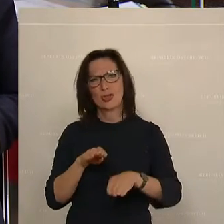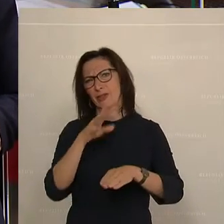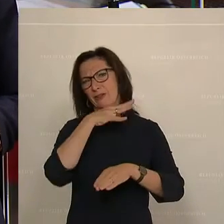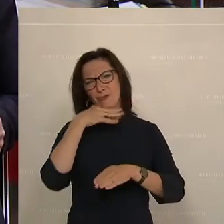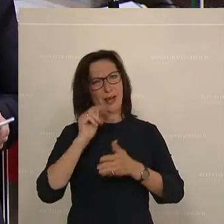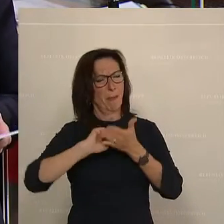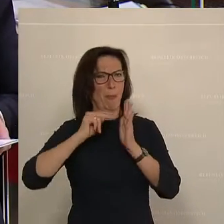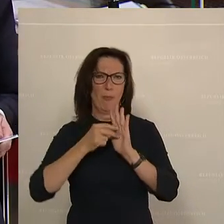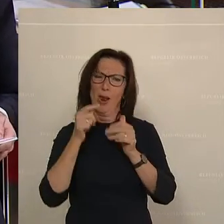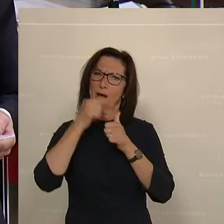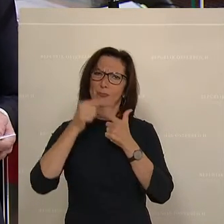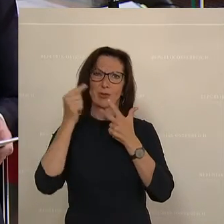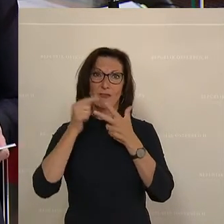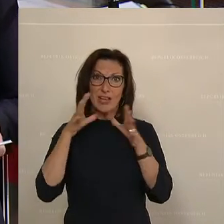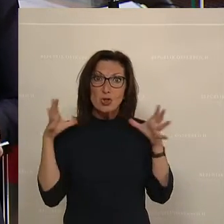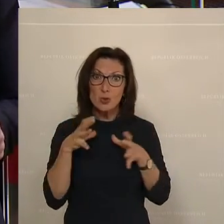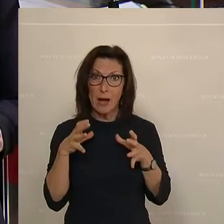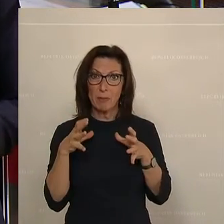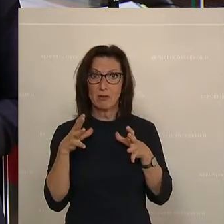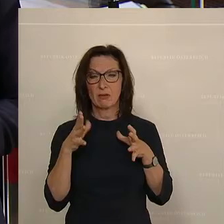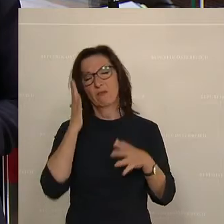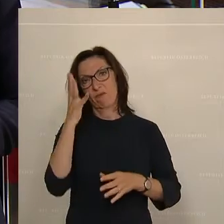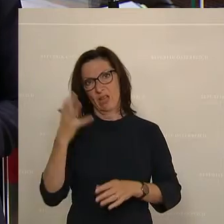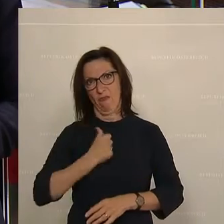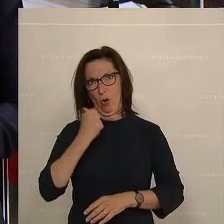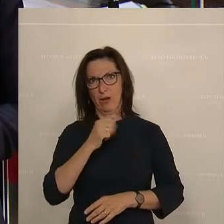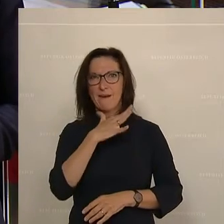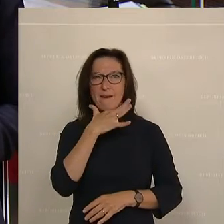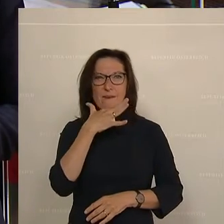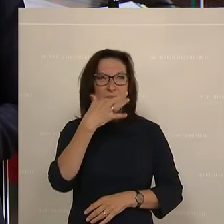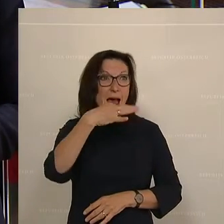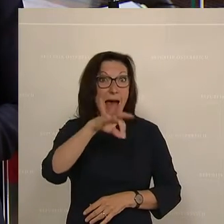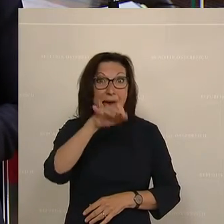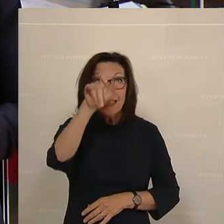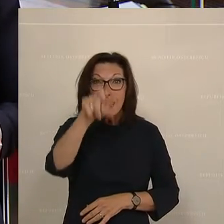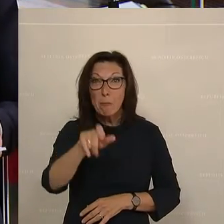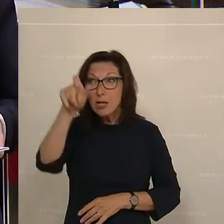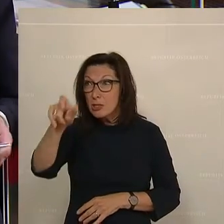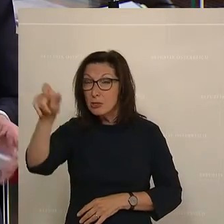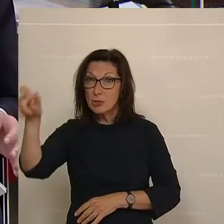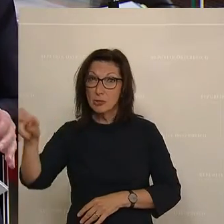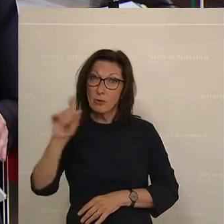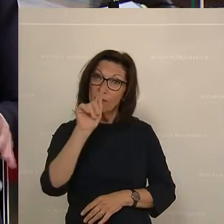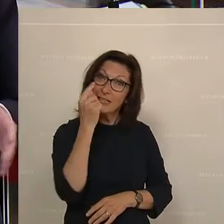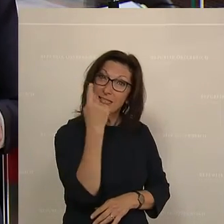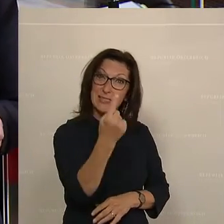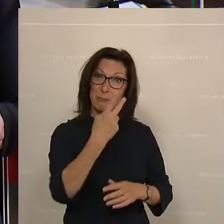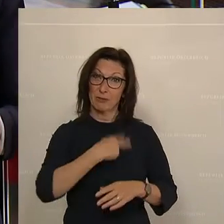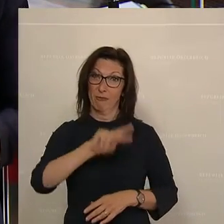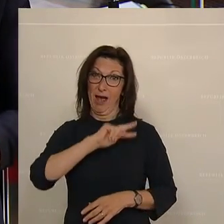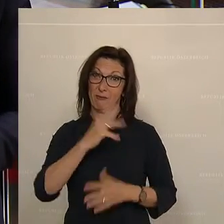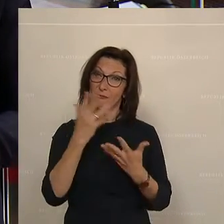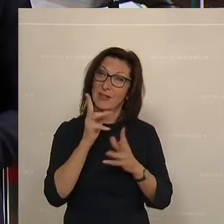die gemeinsam zum Erfolg führen. Es sind viele einzelne Menschen, die in ihrer Position, in ihrer Verantwortung, in ihren